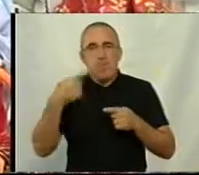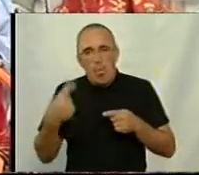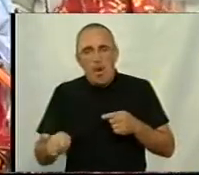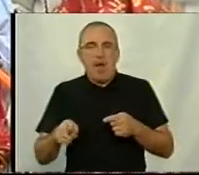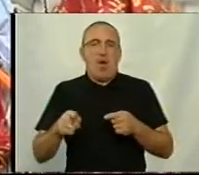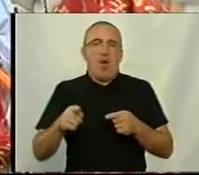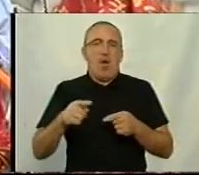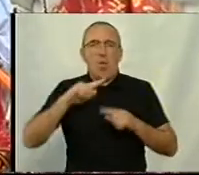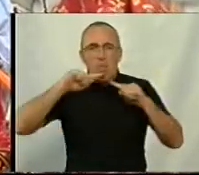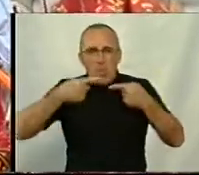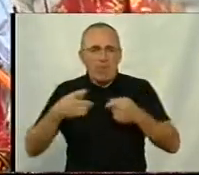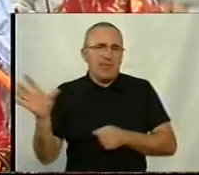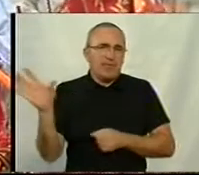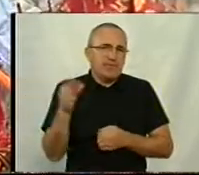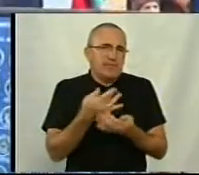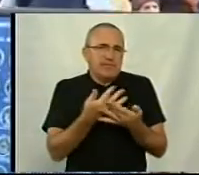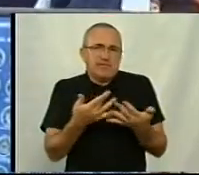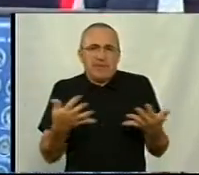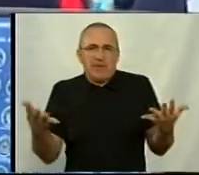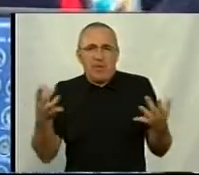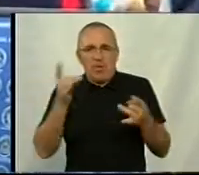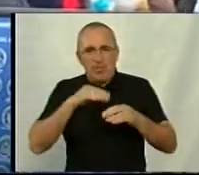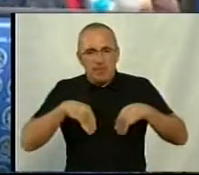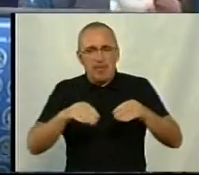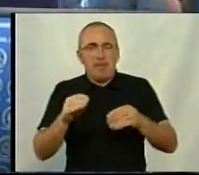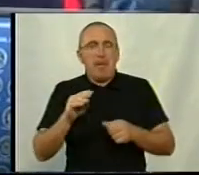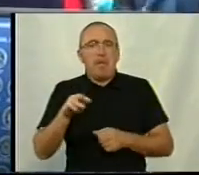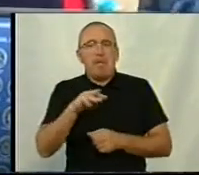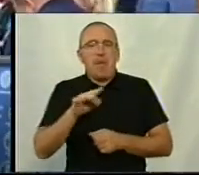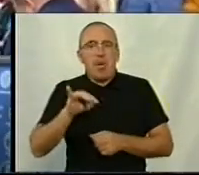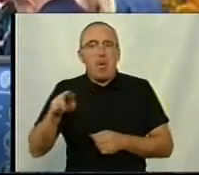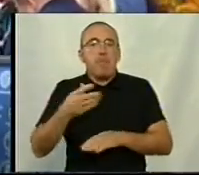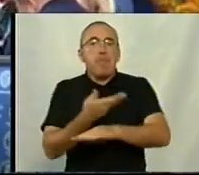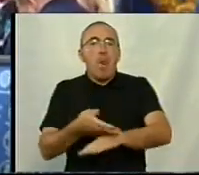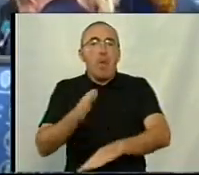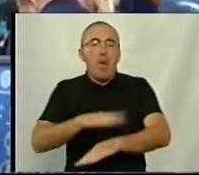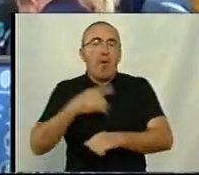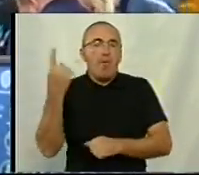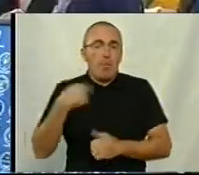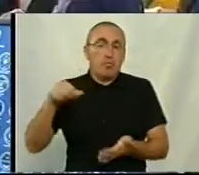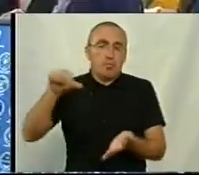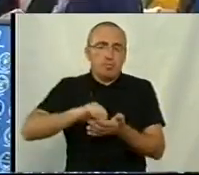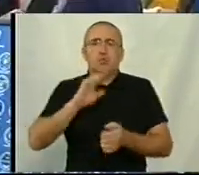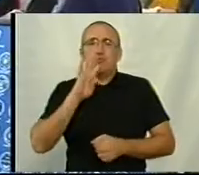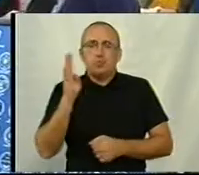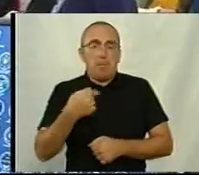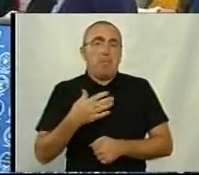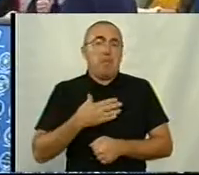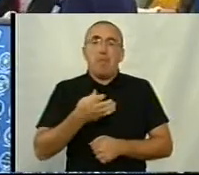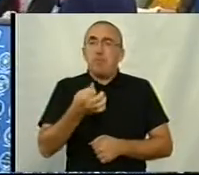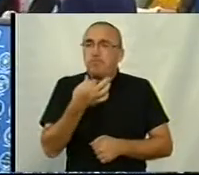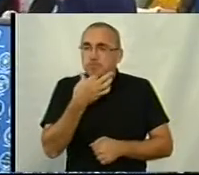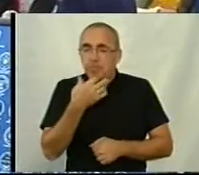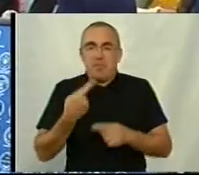кукуруза, всі технічні культури. Приїхала з міста Миргород Полтавської області. Ми приймаємо участь вже четвертий рік. Мені подобається, що